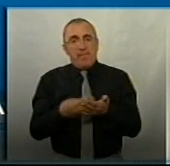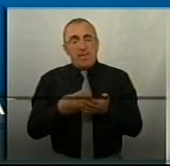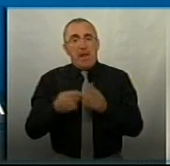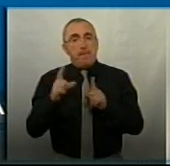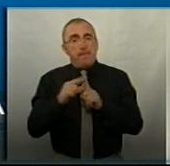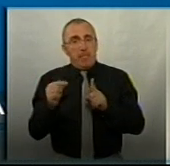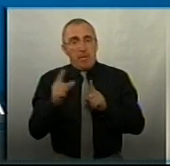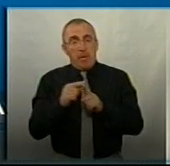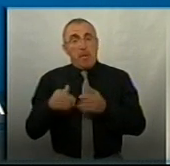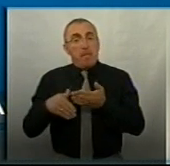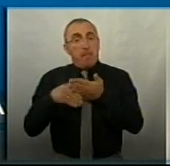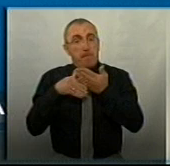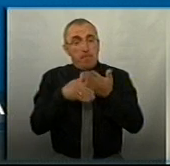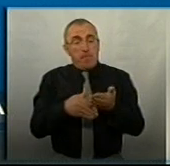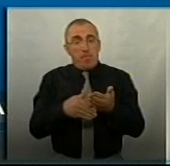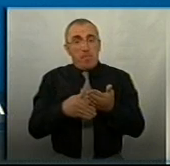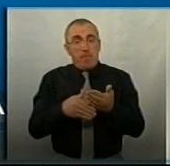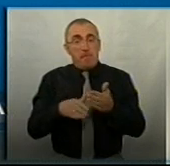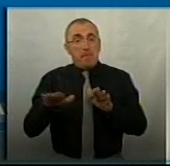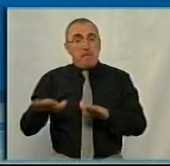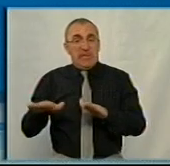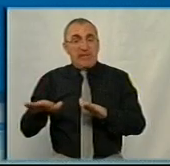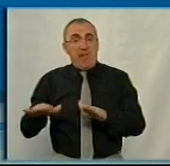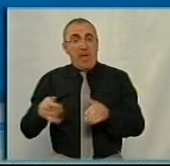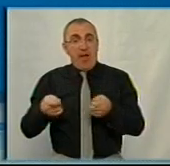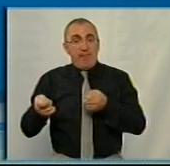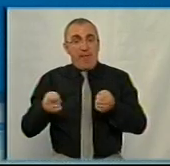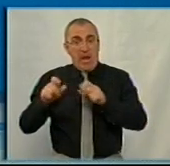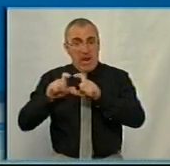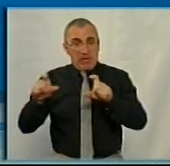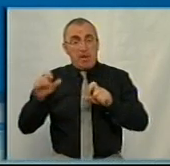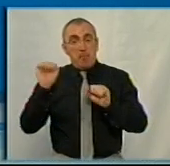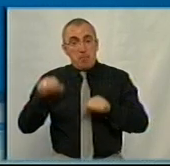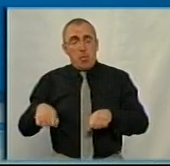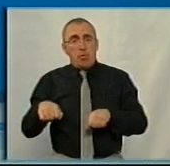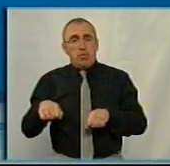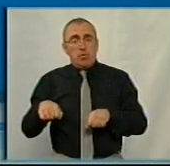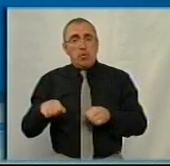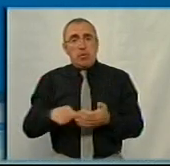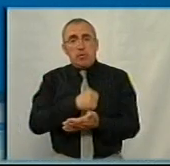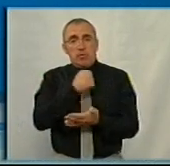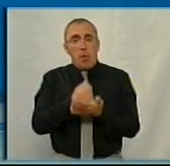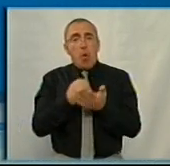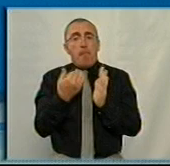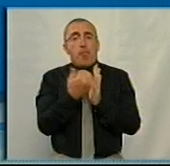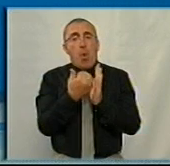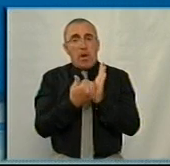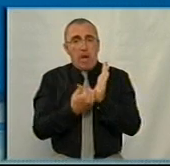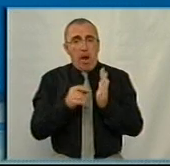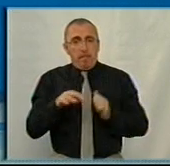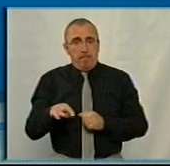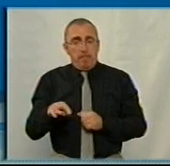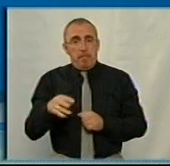відповідно допомогти місцева влада може виключно через затвердження програм. От ми